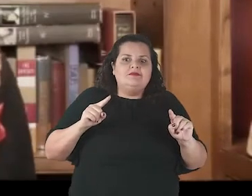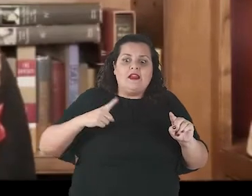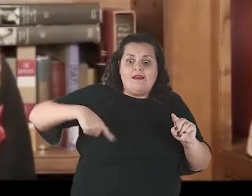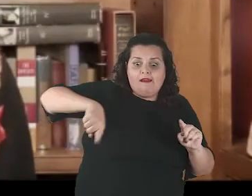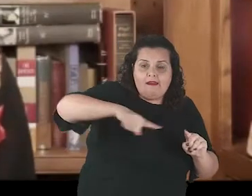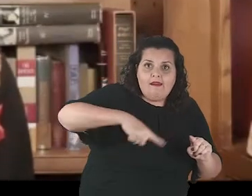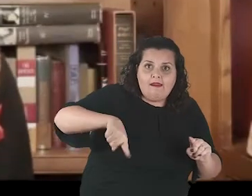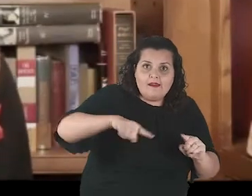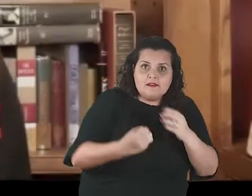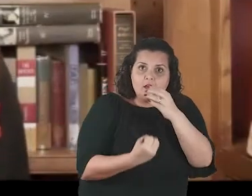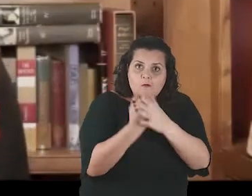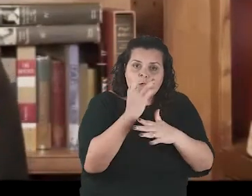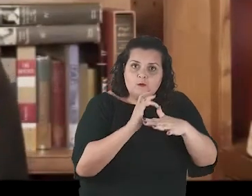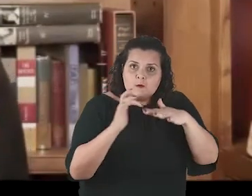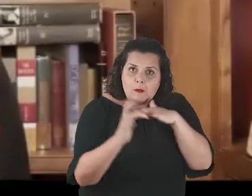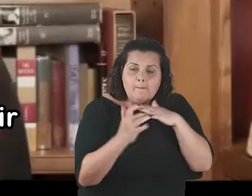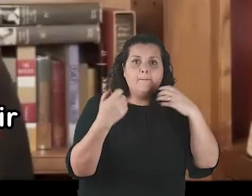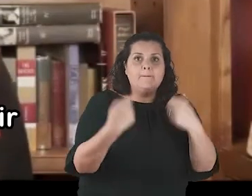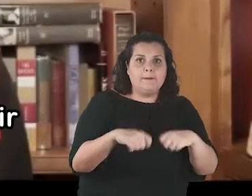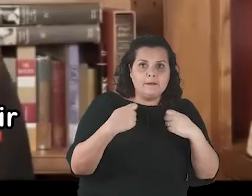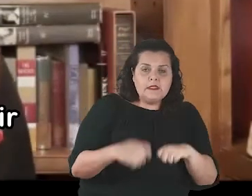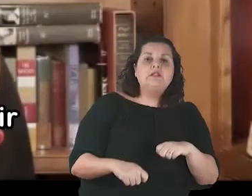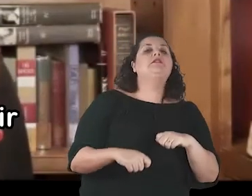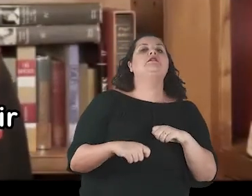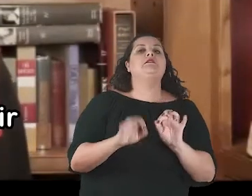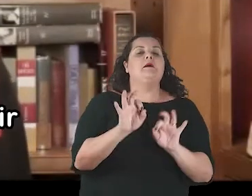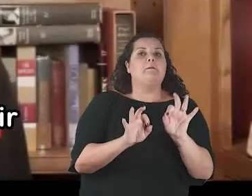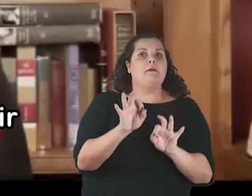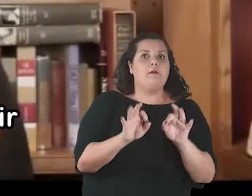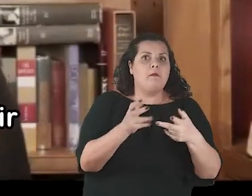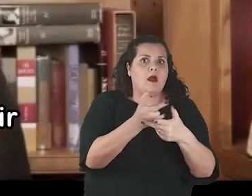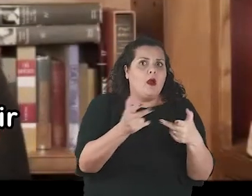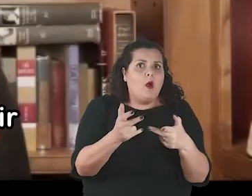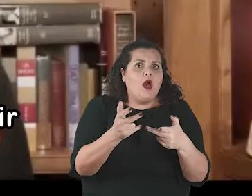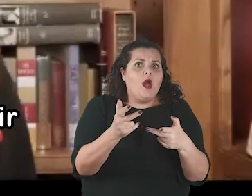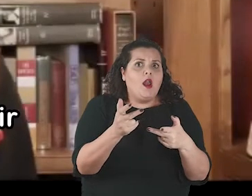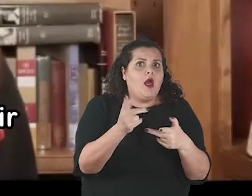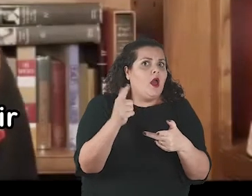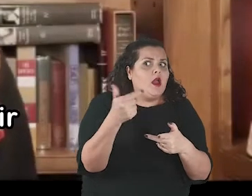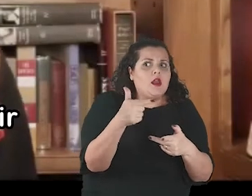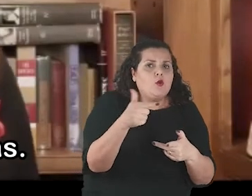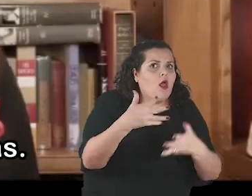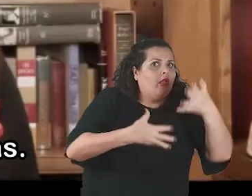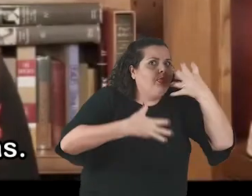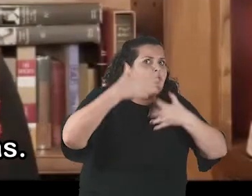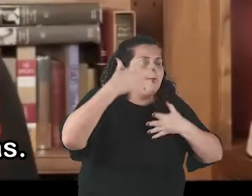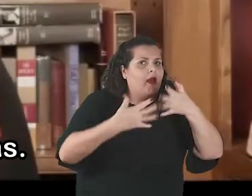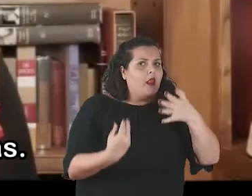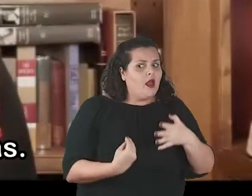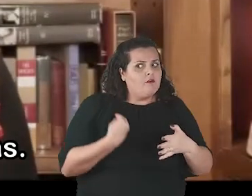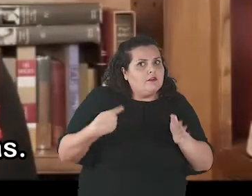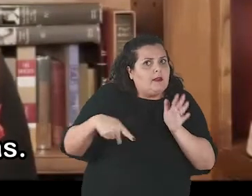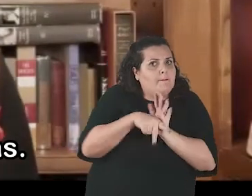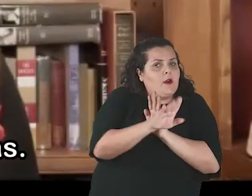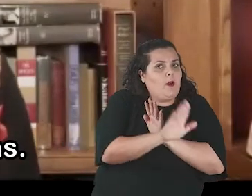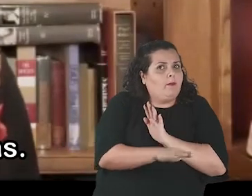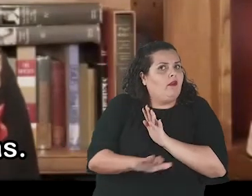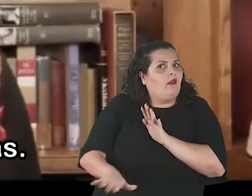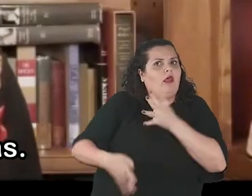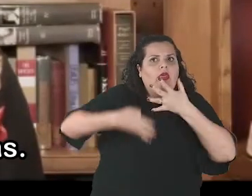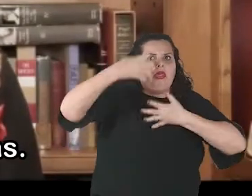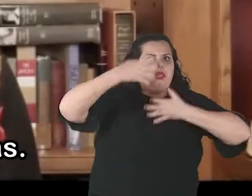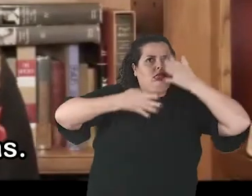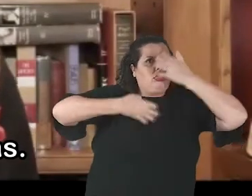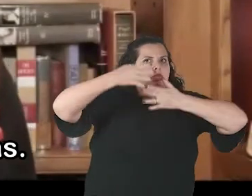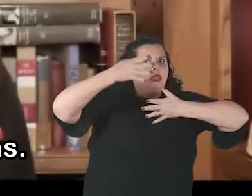general comment insists that states must ensure a digital environment that does not interfere with our